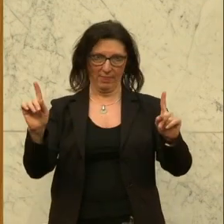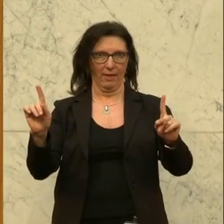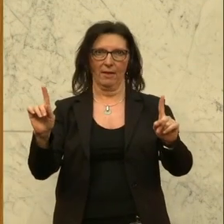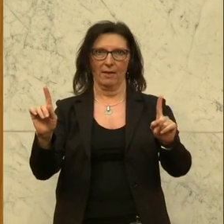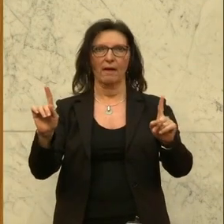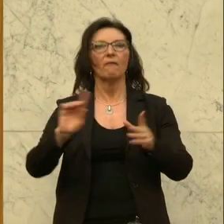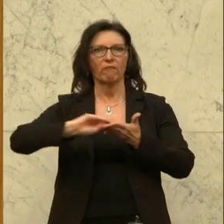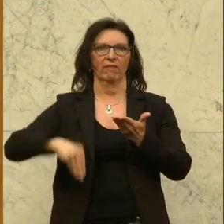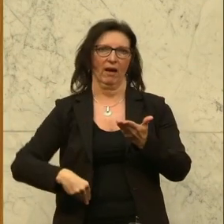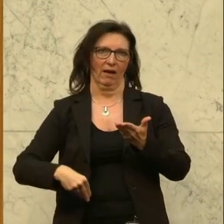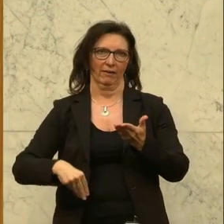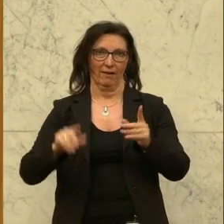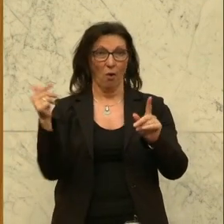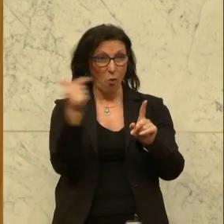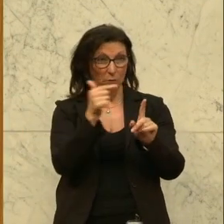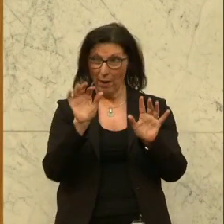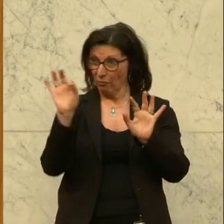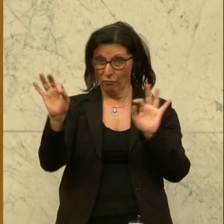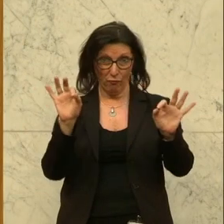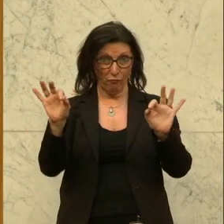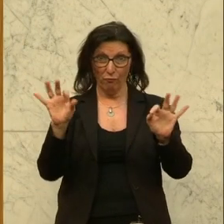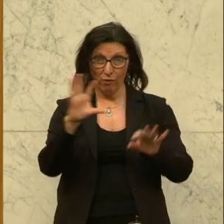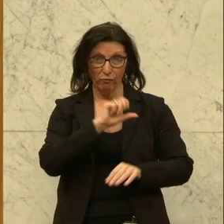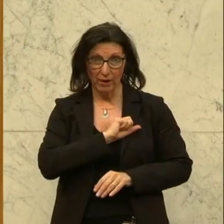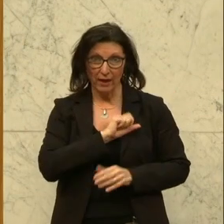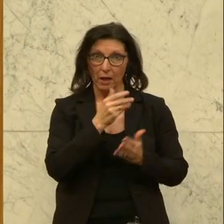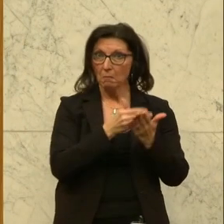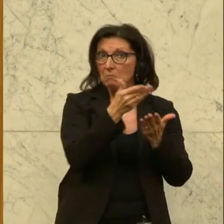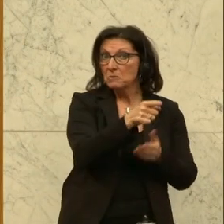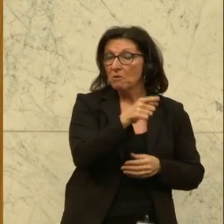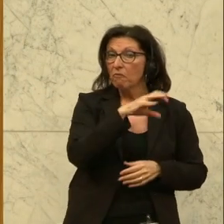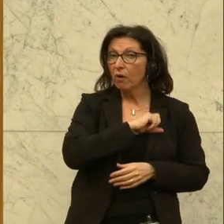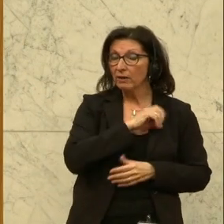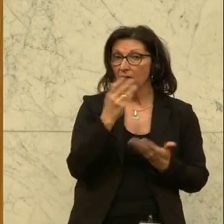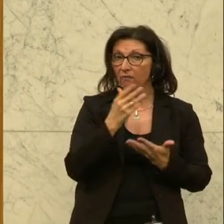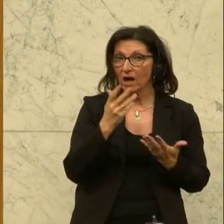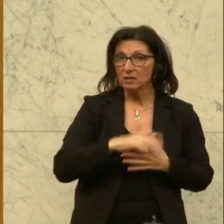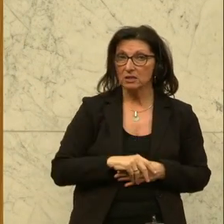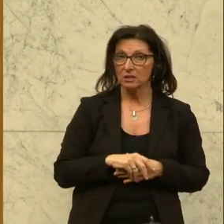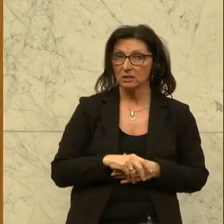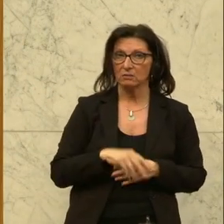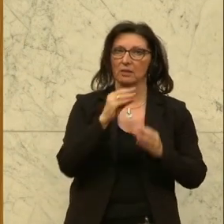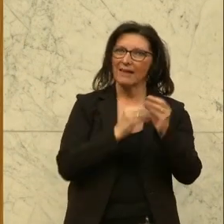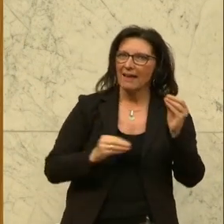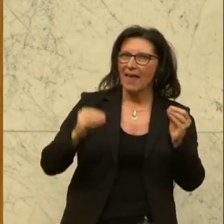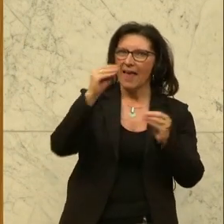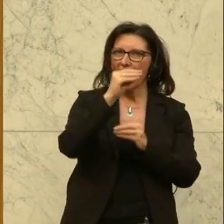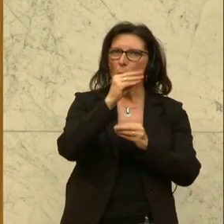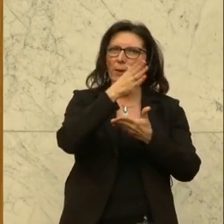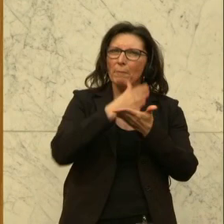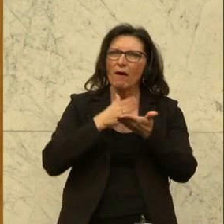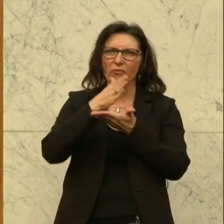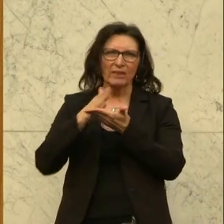bringt dieses Paket Vorteile, nämlich für die Mieterinnen und Mieter den Vorteil, dass die Erhöhungen portioniert werden können